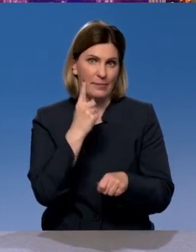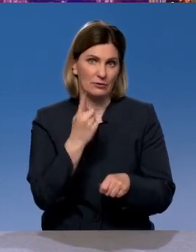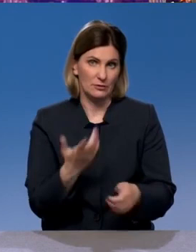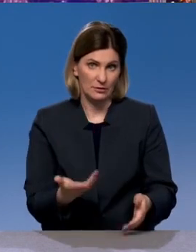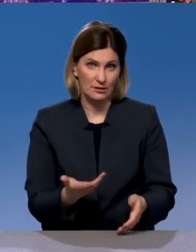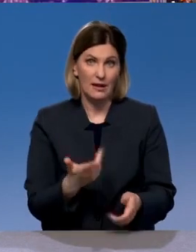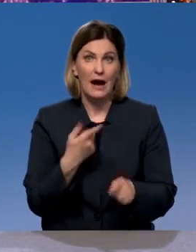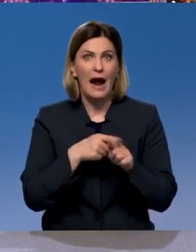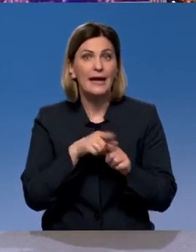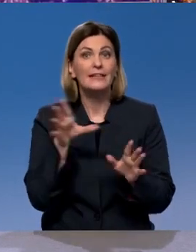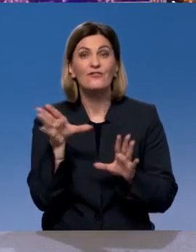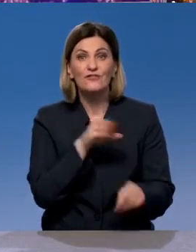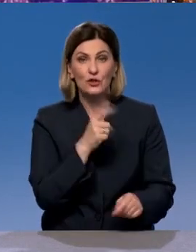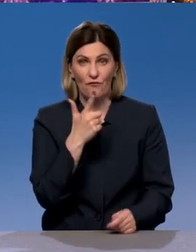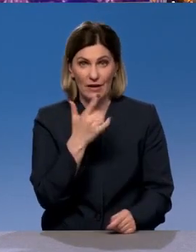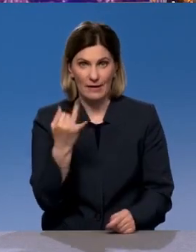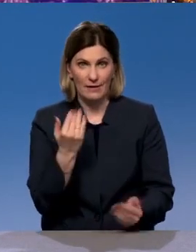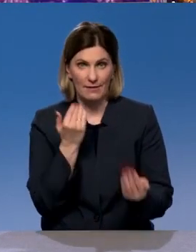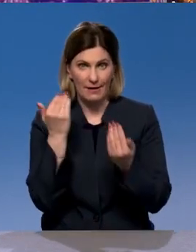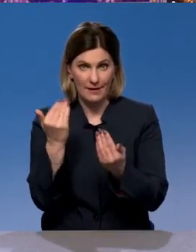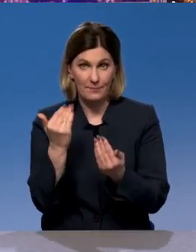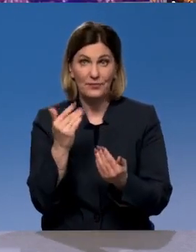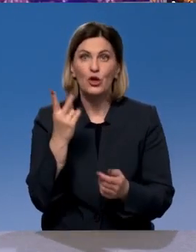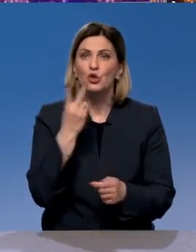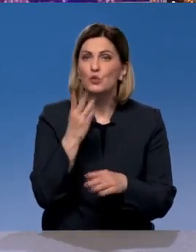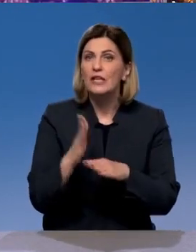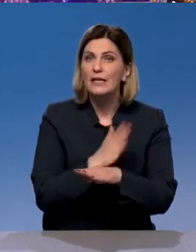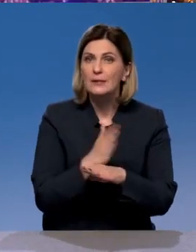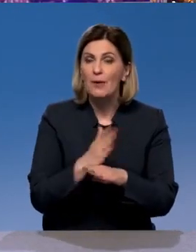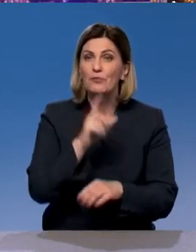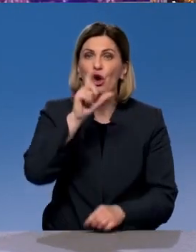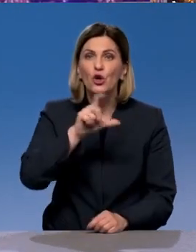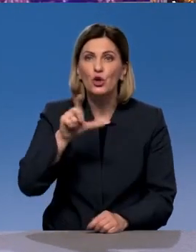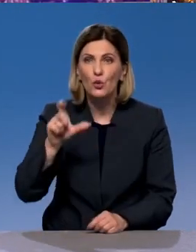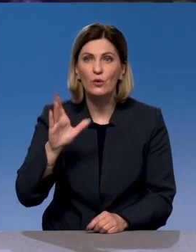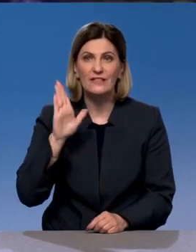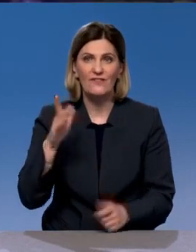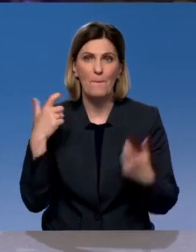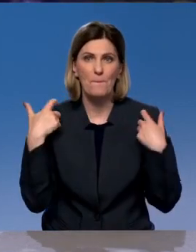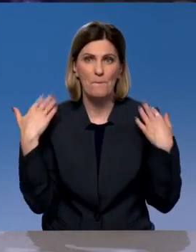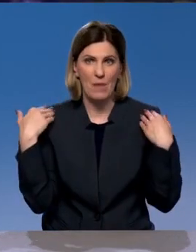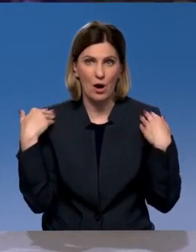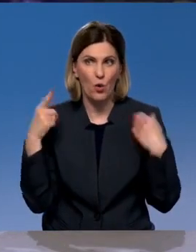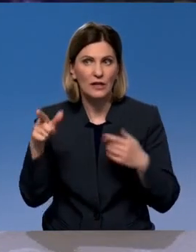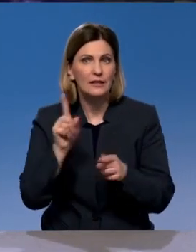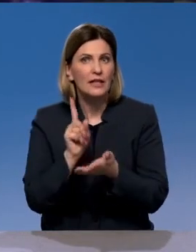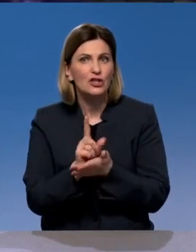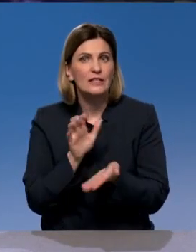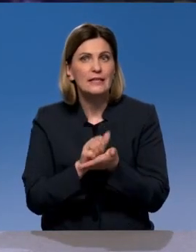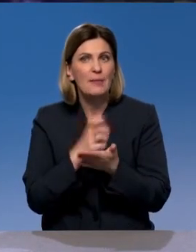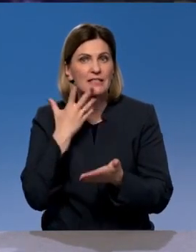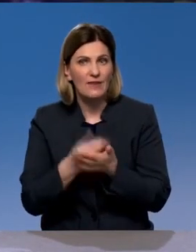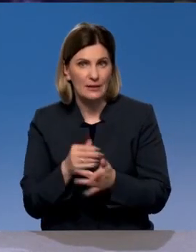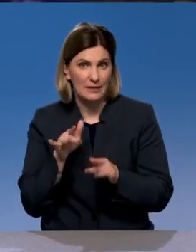почему едут, это Давайте мы все-таки будем разделять, как бы, функции. Люди в погонах, действительно, пусть они занимаются своими делами, а люди, у которых нет